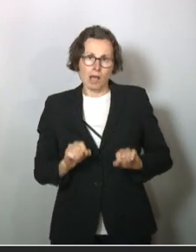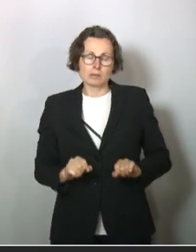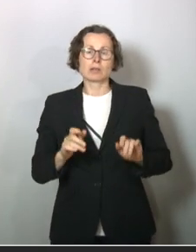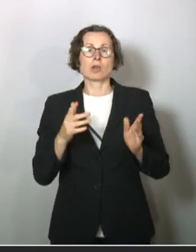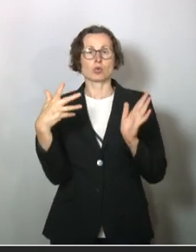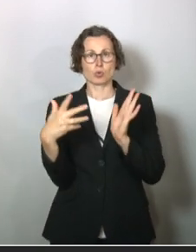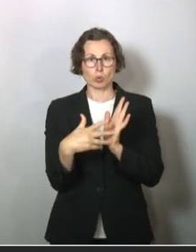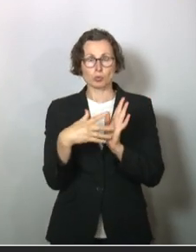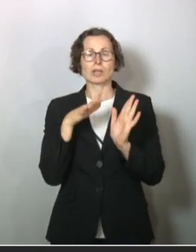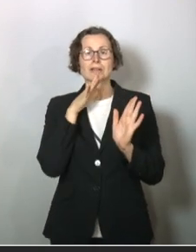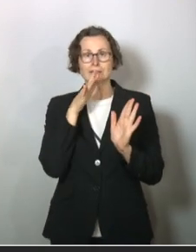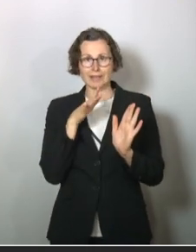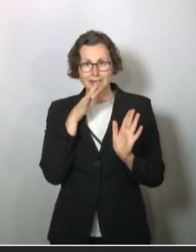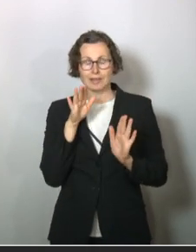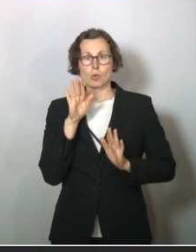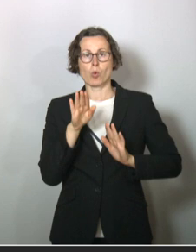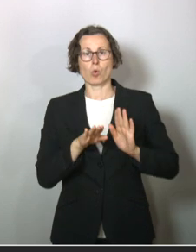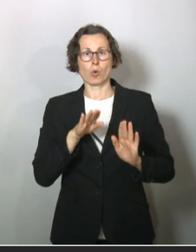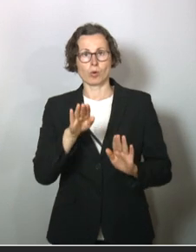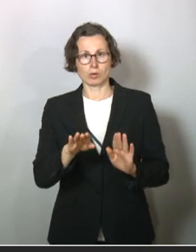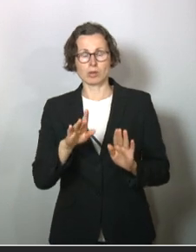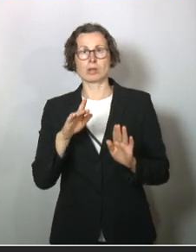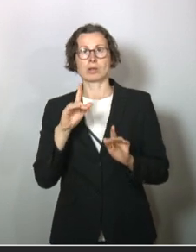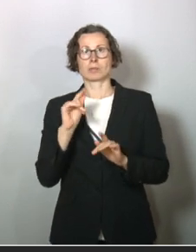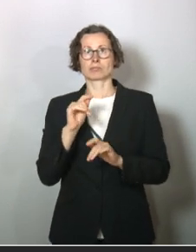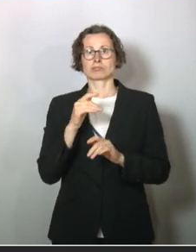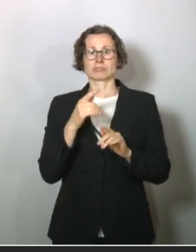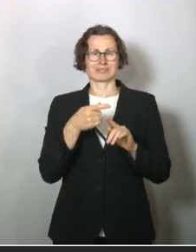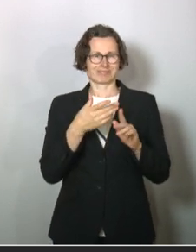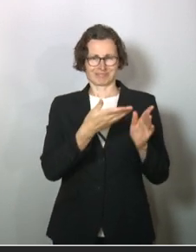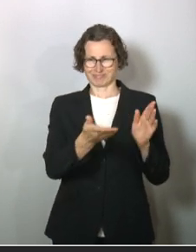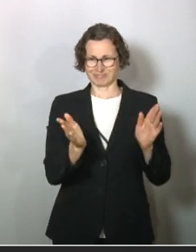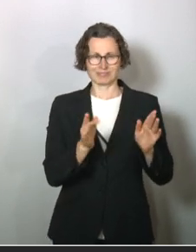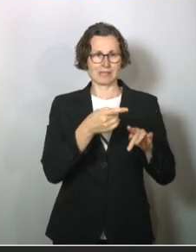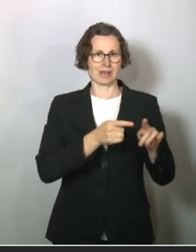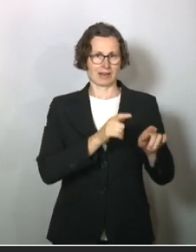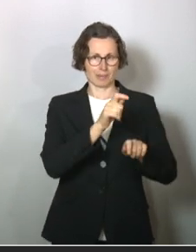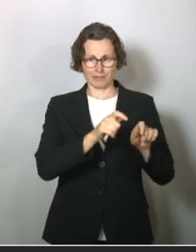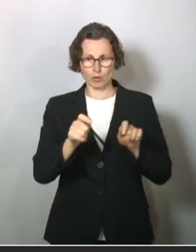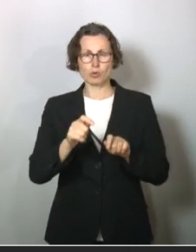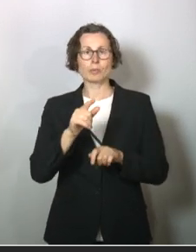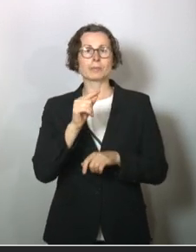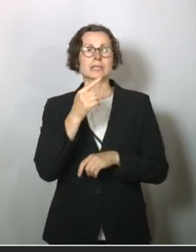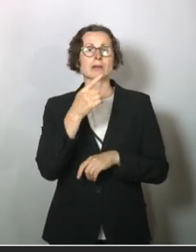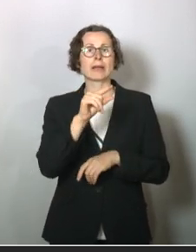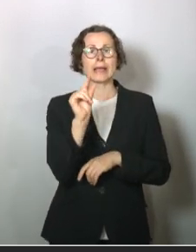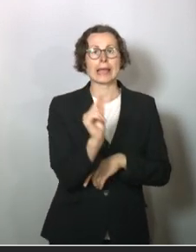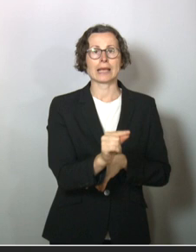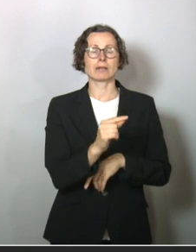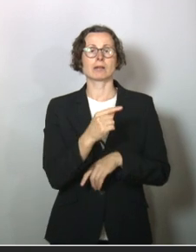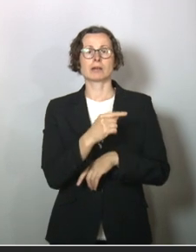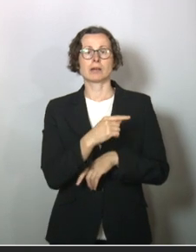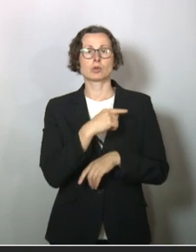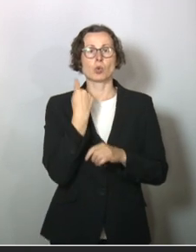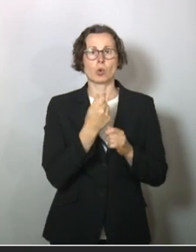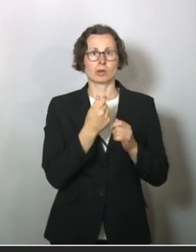kontrolliert, Schritt für Schritt, dass wir den Teil der Bevölkerung, der mit geringer Mortalitäts